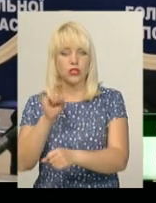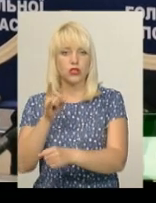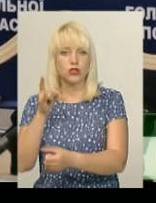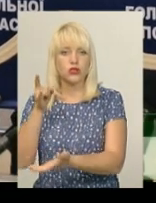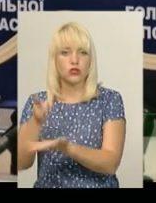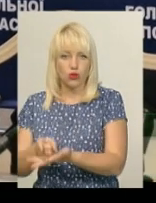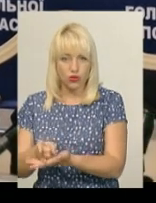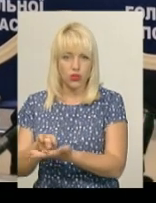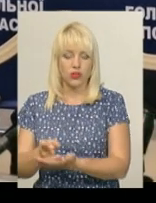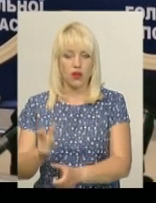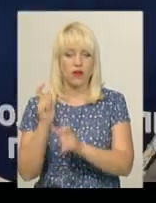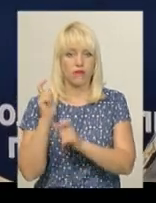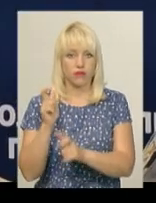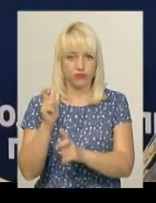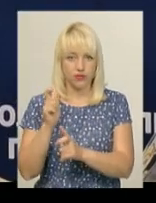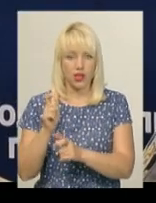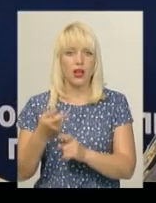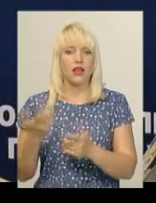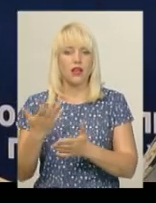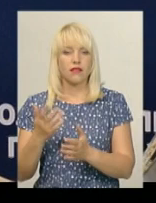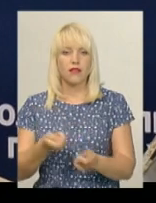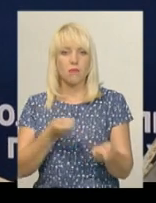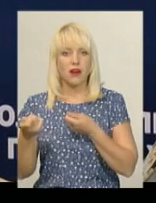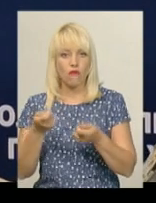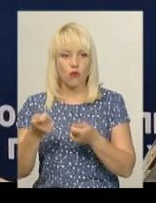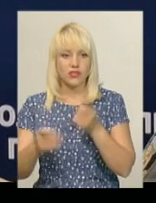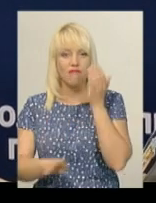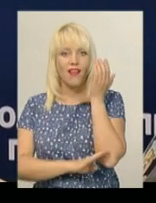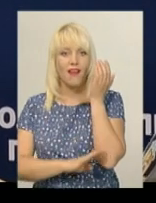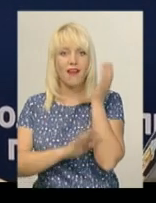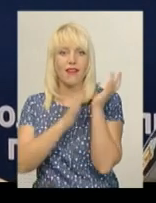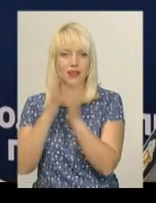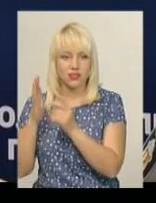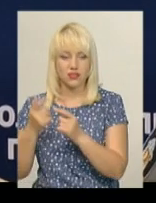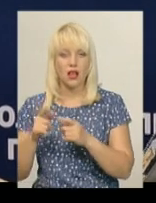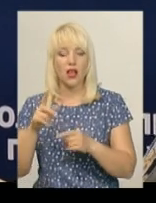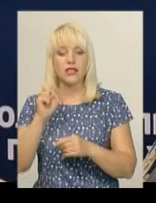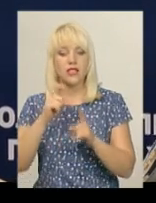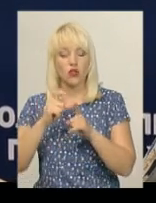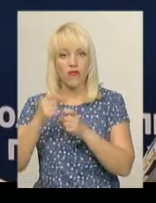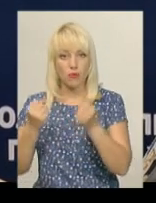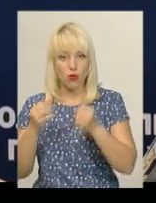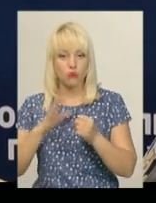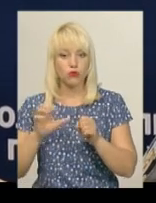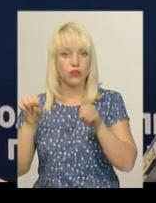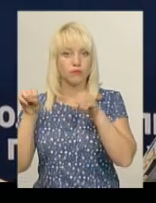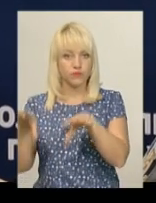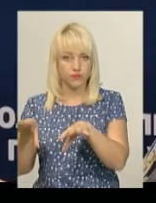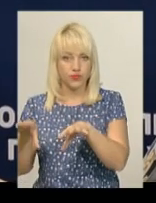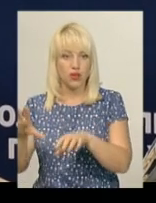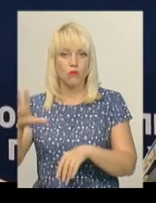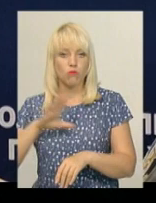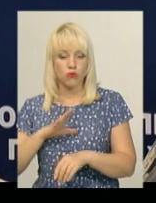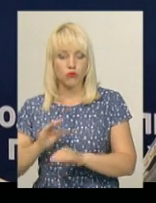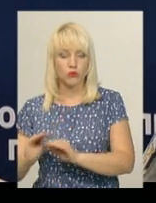перевозив ліс. За словами водія, він був з включеними габаритами і був виставлений знак